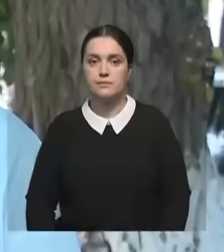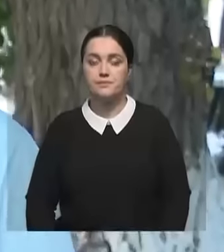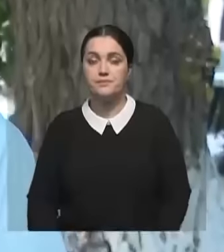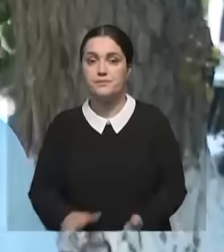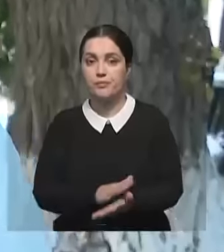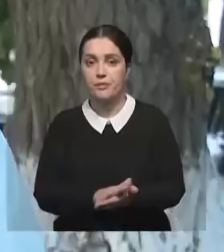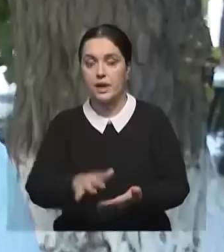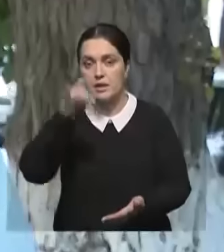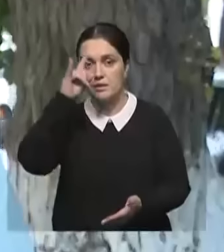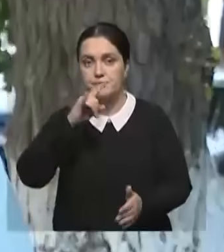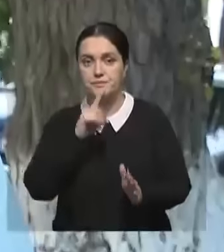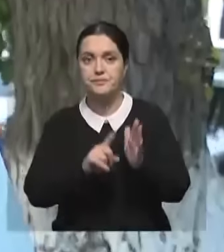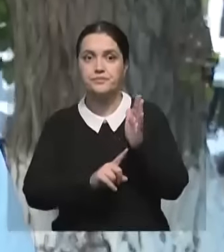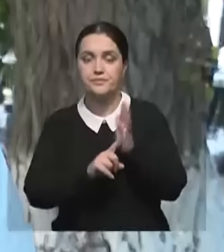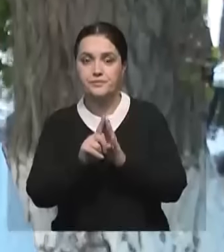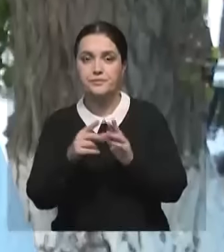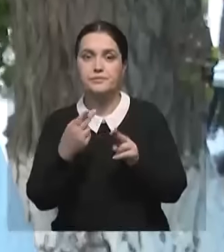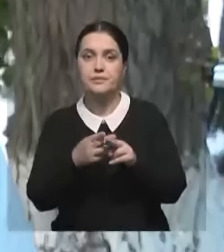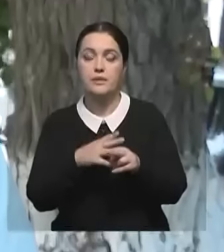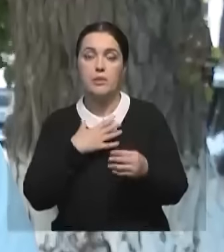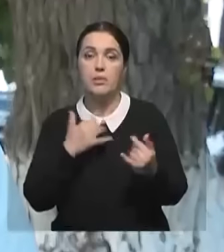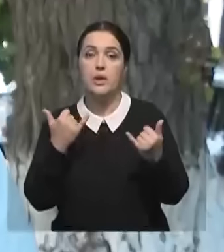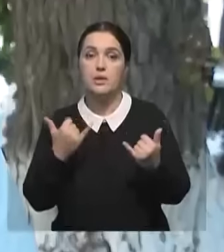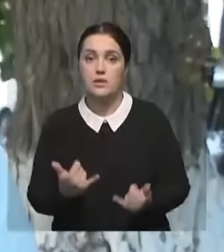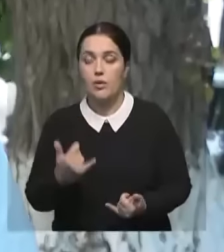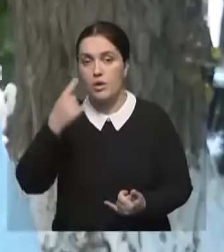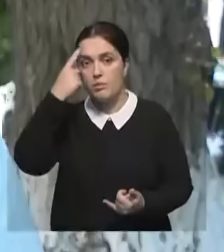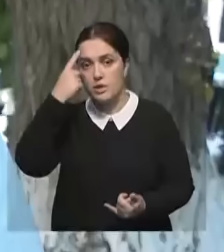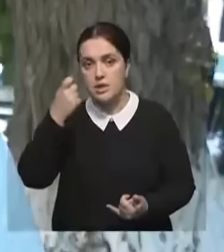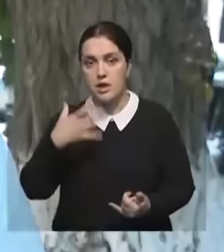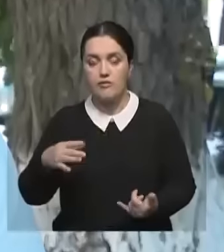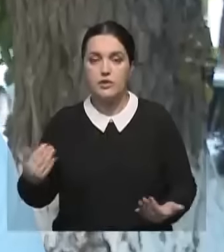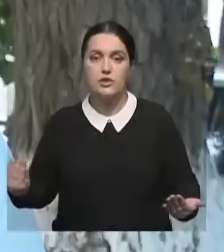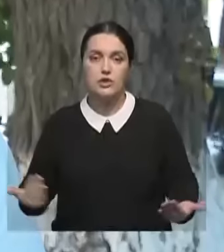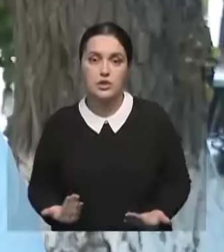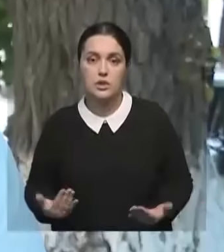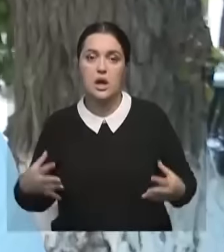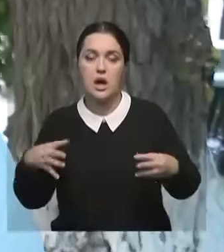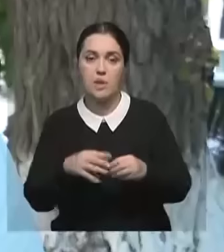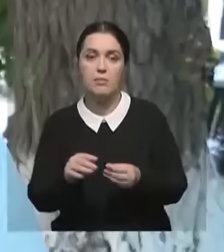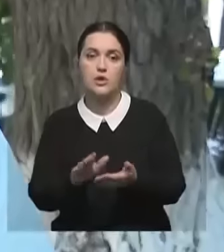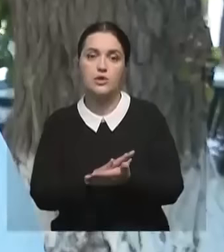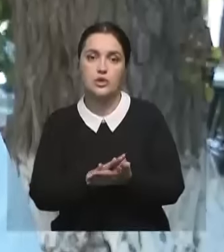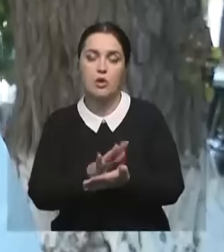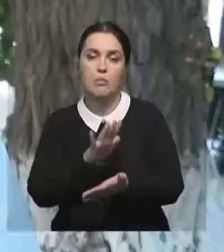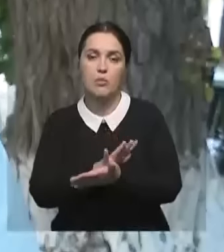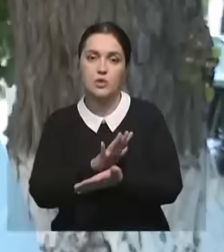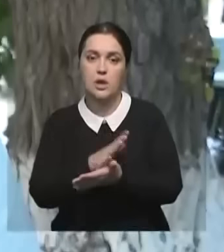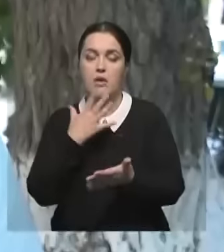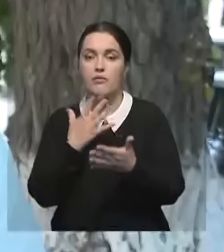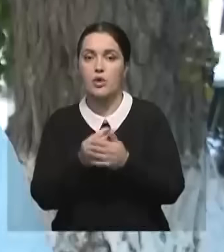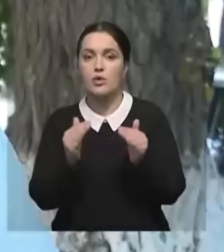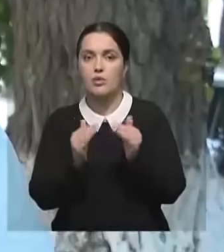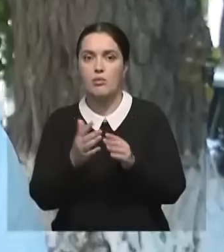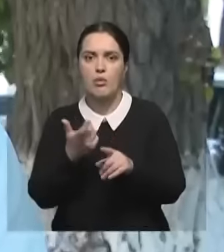«Таза Казахстан начинается с порога. Поэтому мы сегодня призвали всех жителей города объединиться и очистить от мусора свой дом. Очень